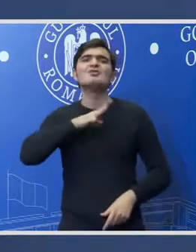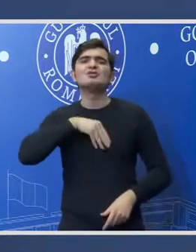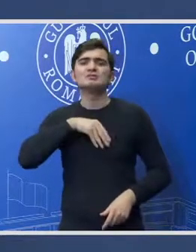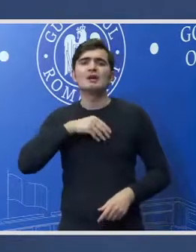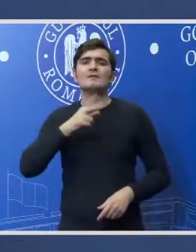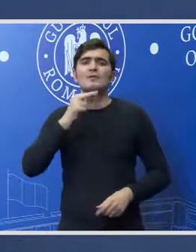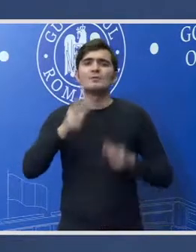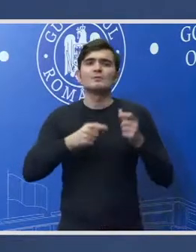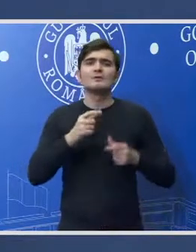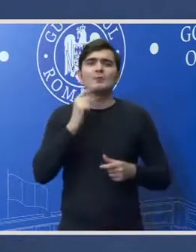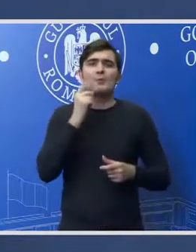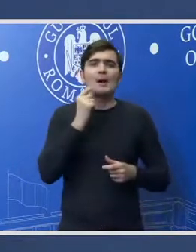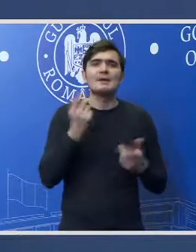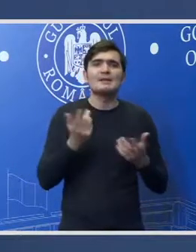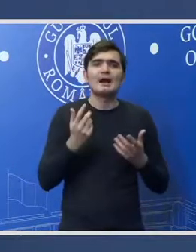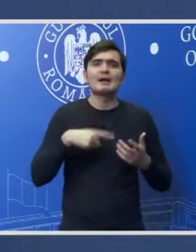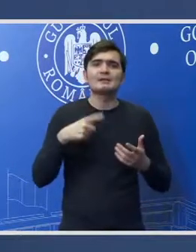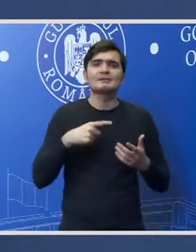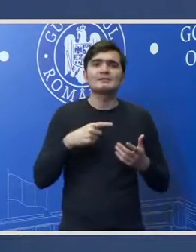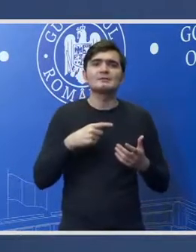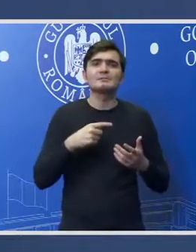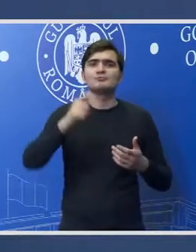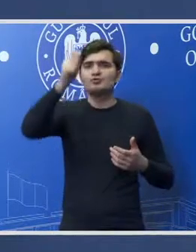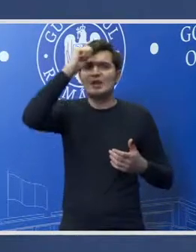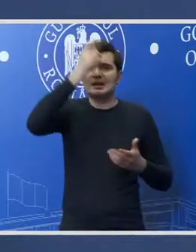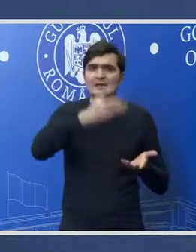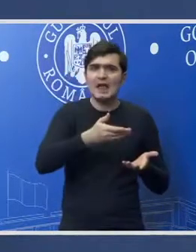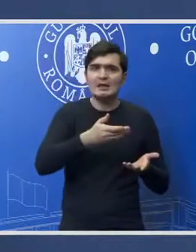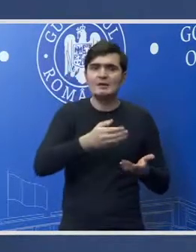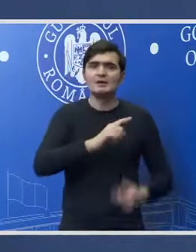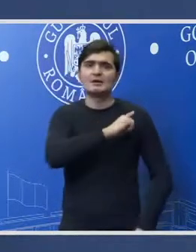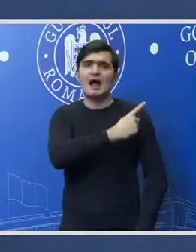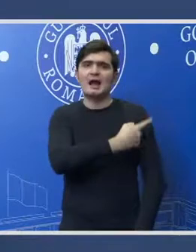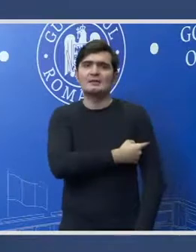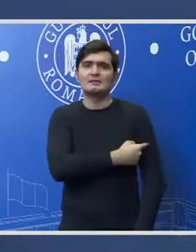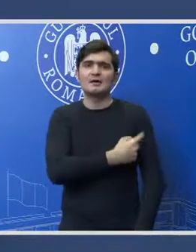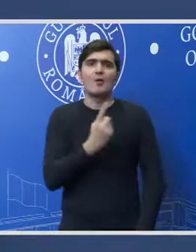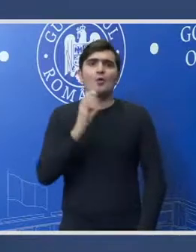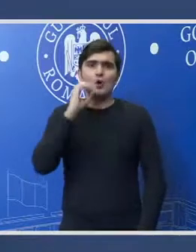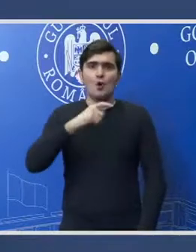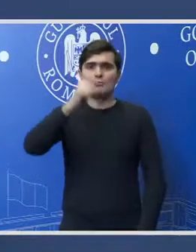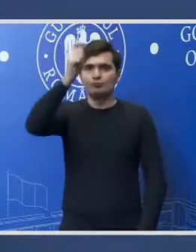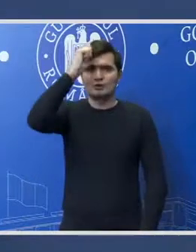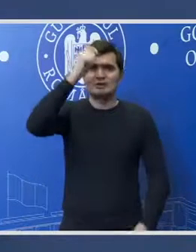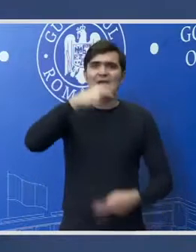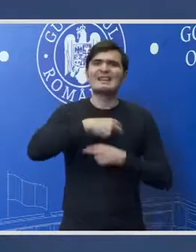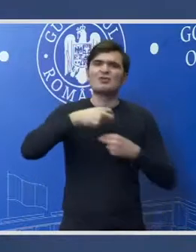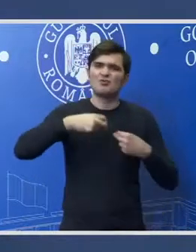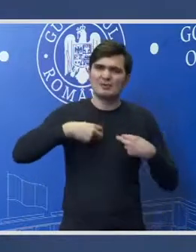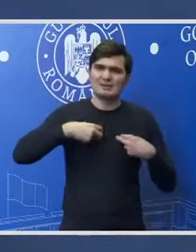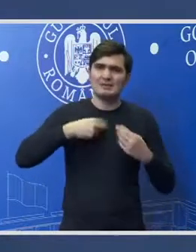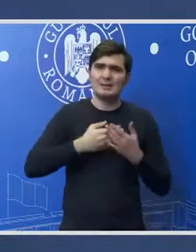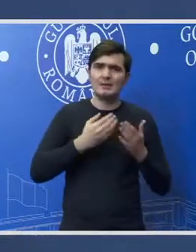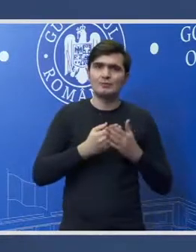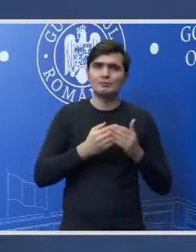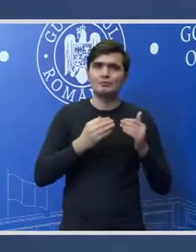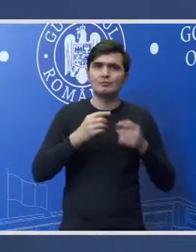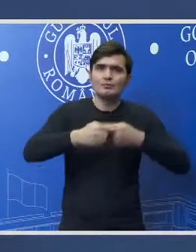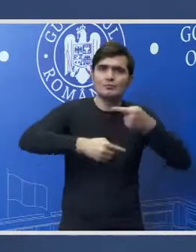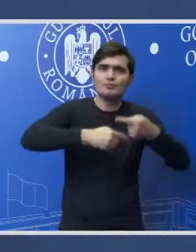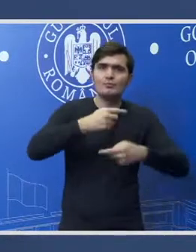despre justițiabil și garanțiile unui justițiabil pentru un proces echitabil ne